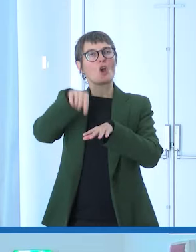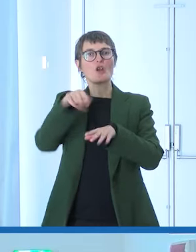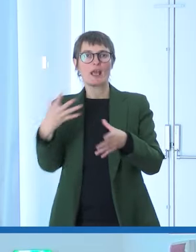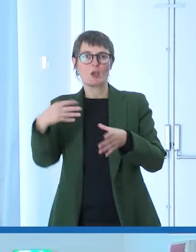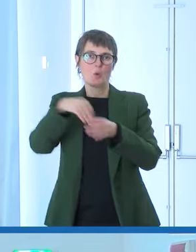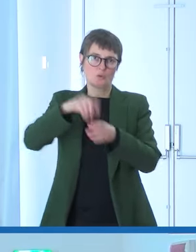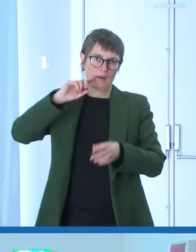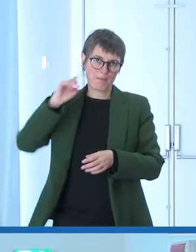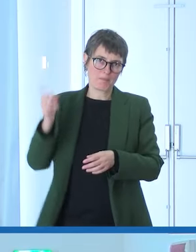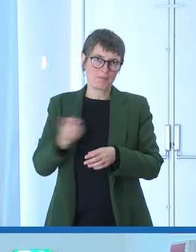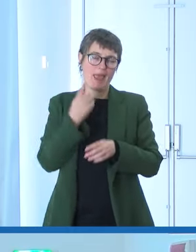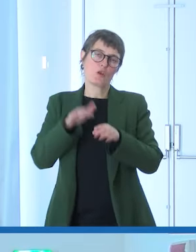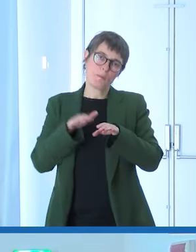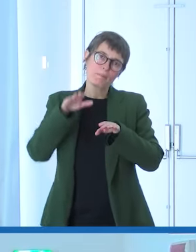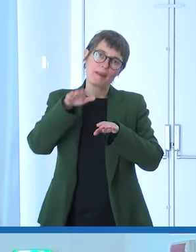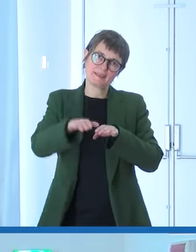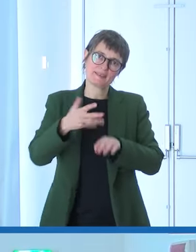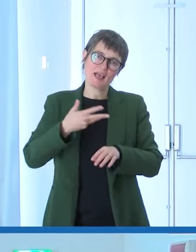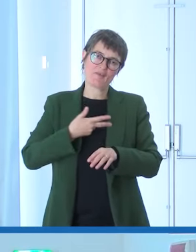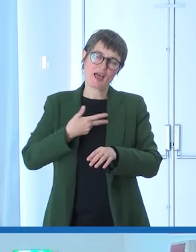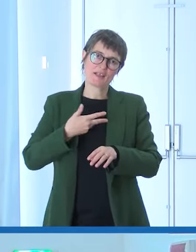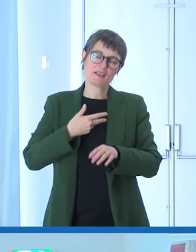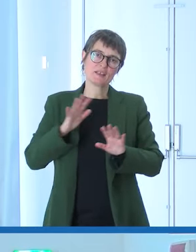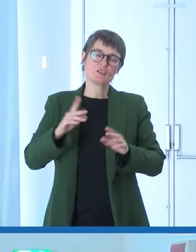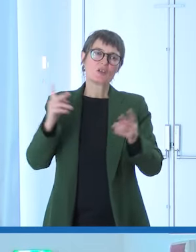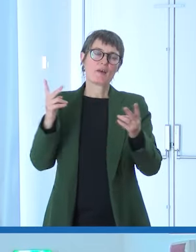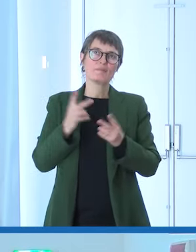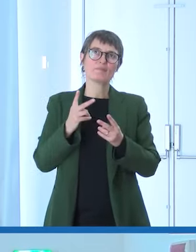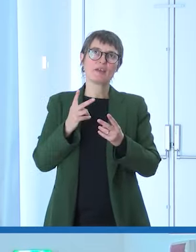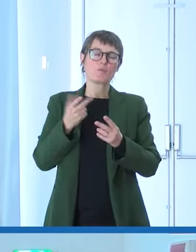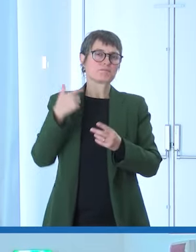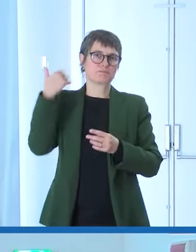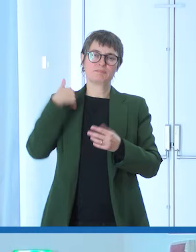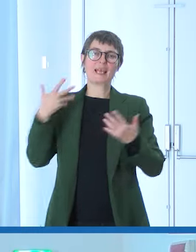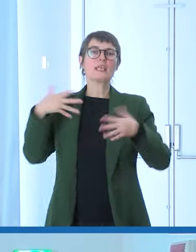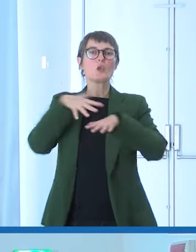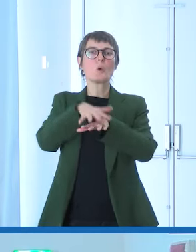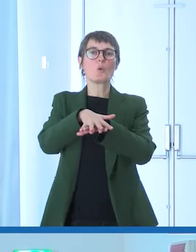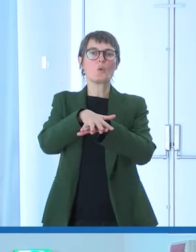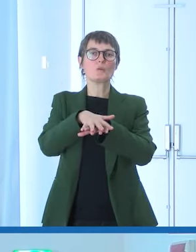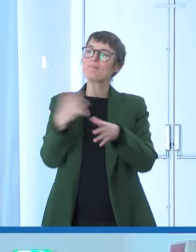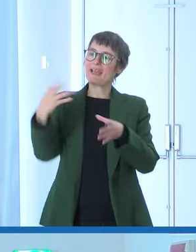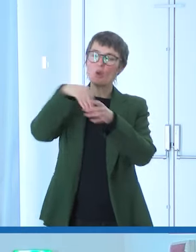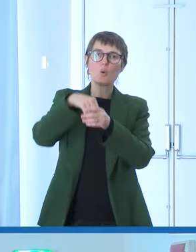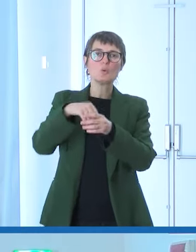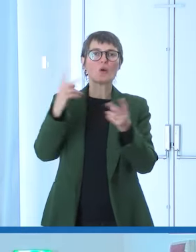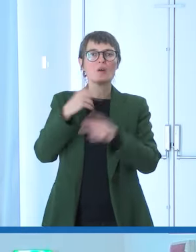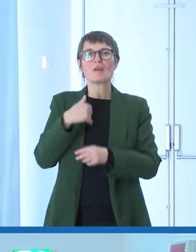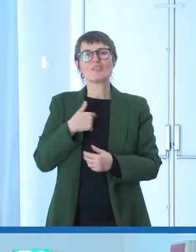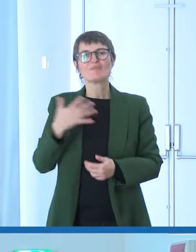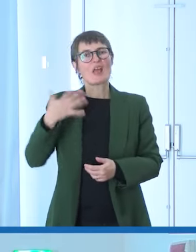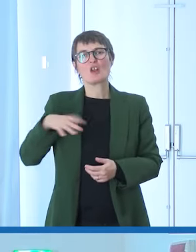e di narrazione della disabilità. A me il termine inclusione non piace, perché è un termine passivo, è un termine